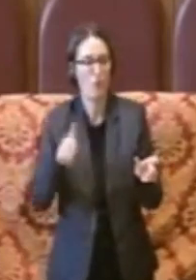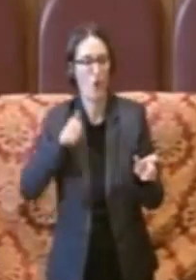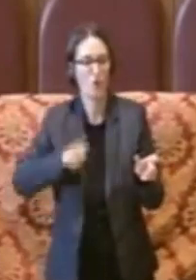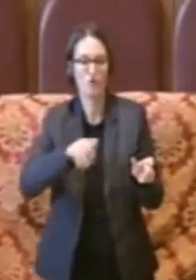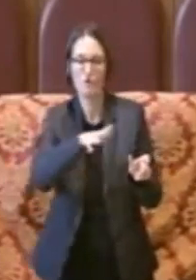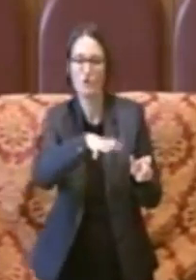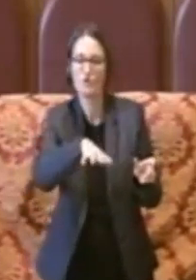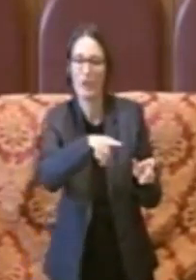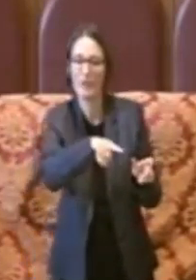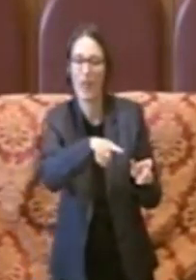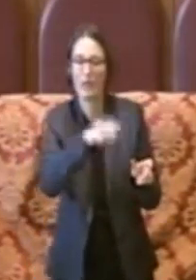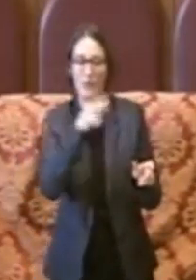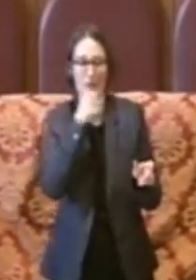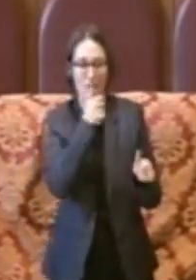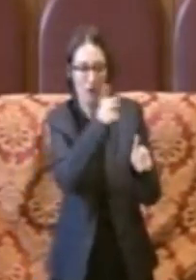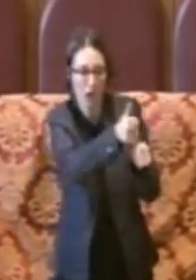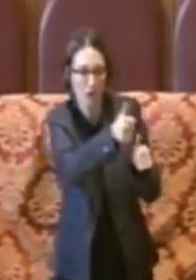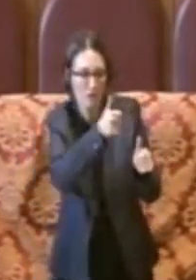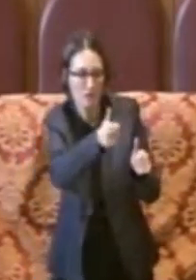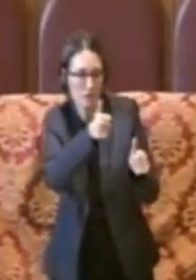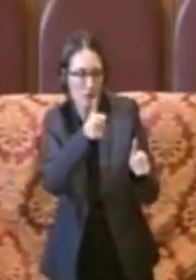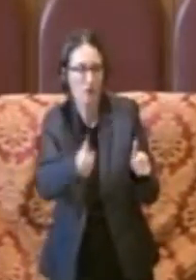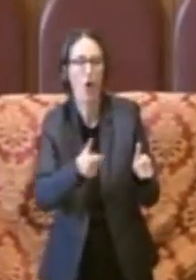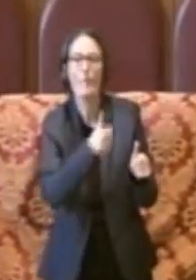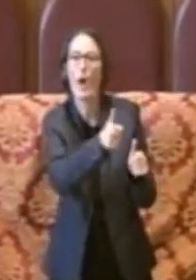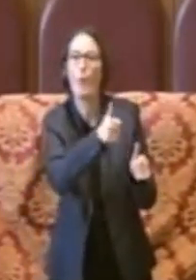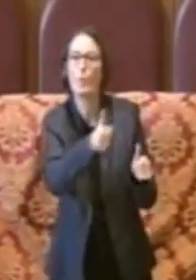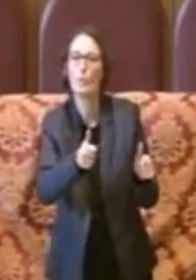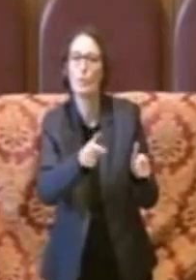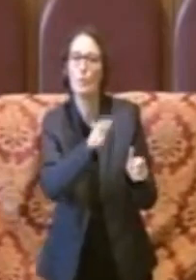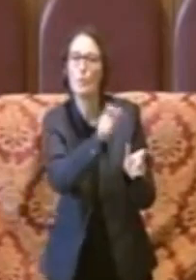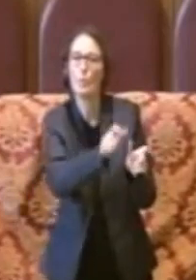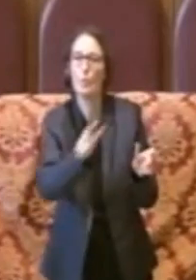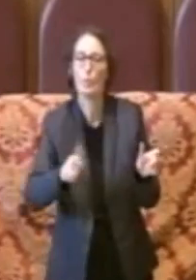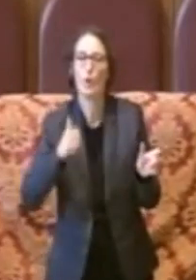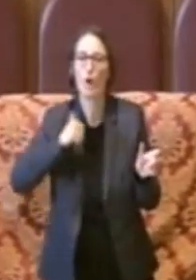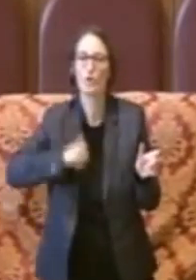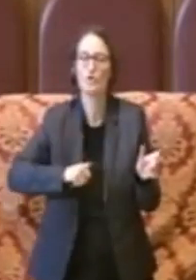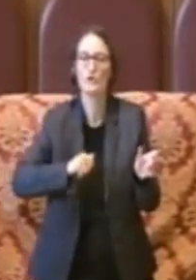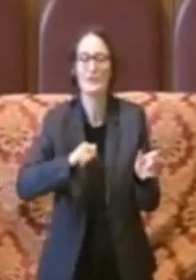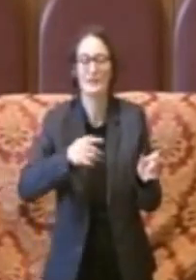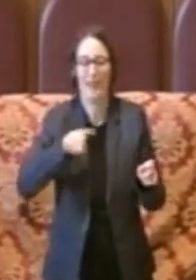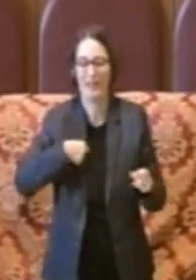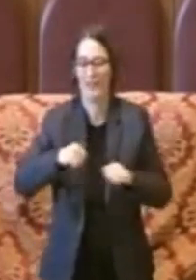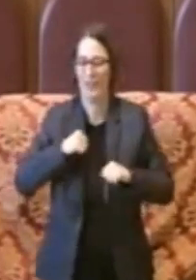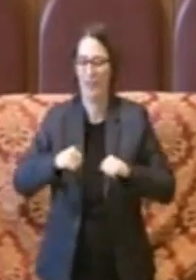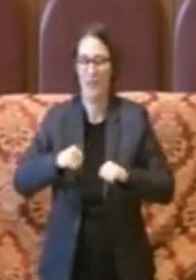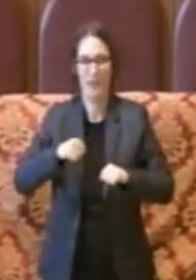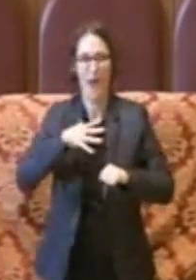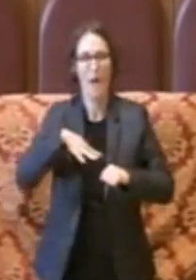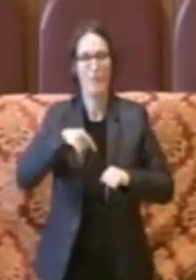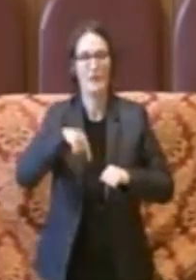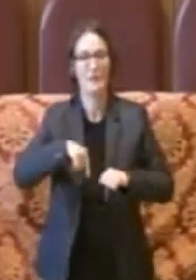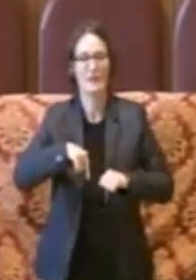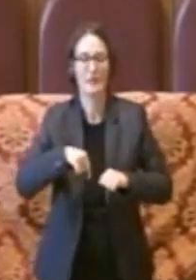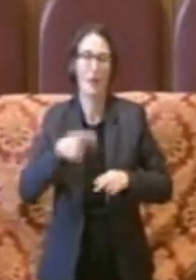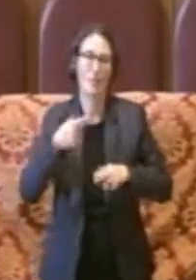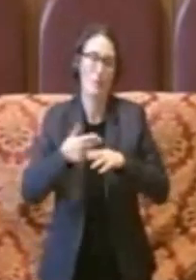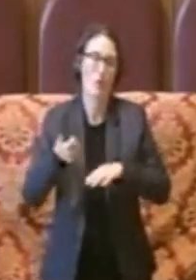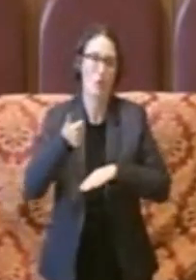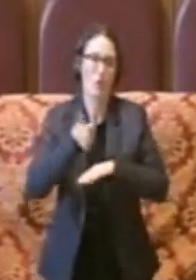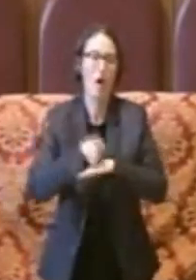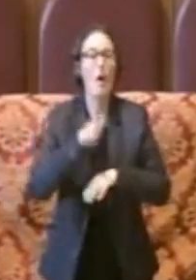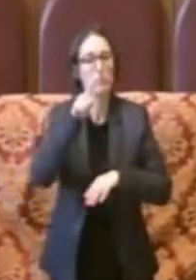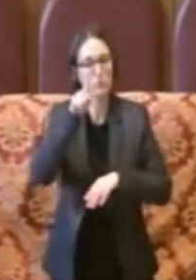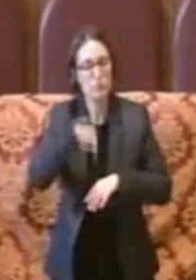e quindi tra singoli cittadini e amministrazione quindi Roma Capitale ma anche con il coinvolgimento dei